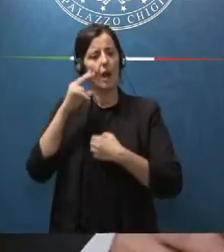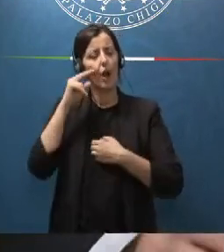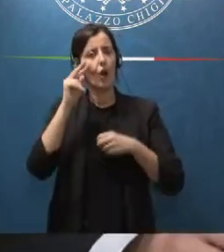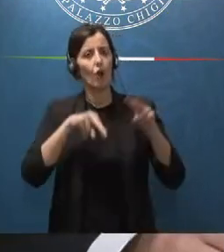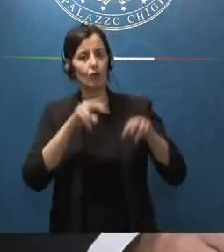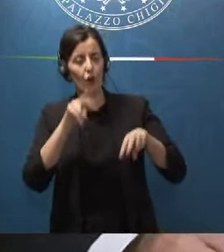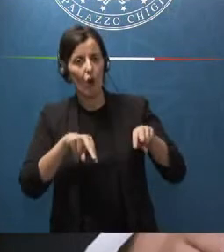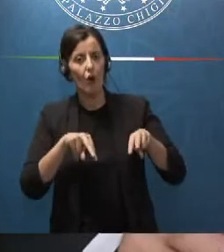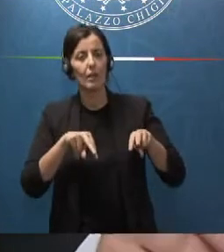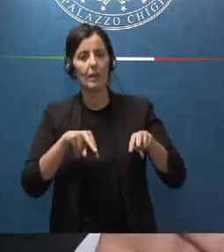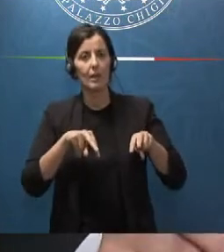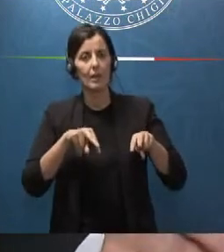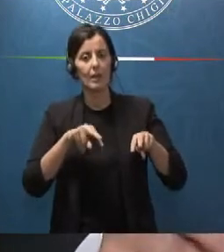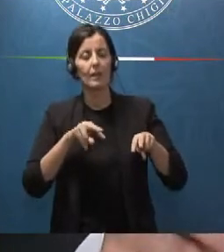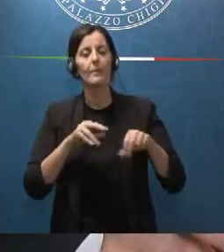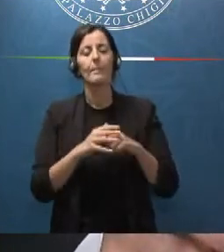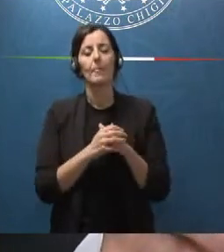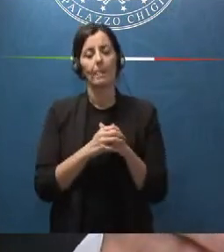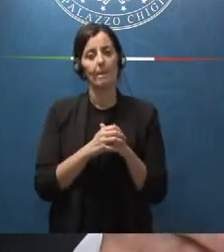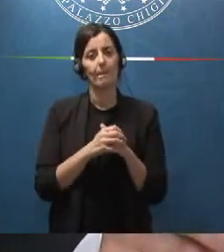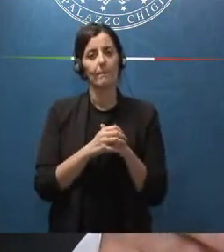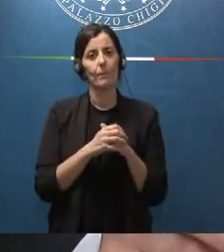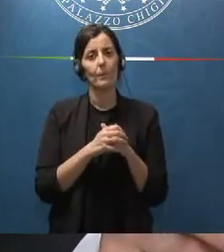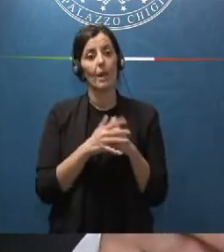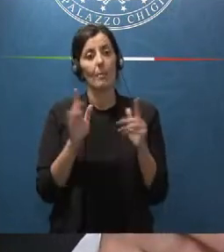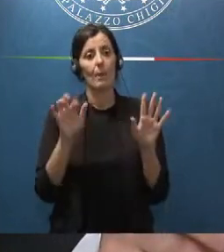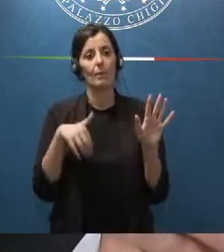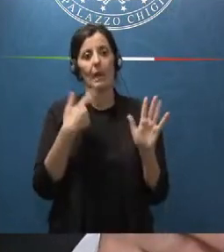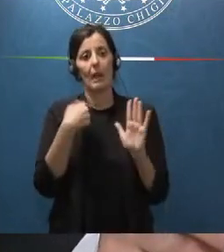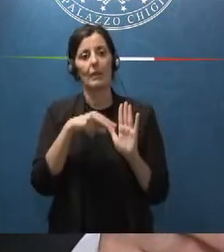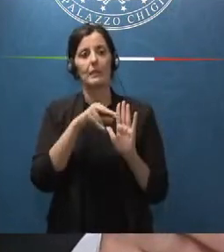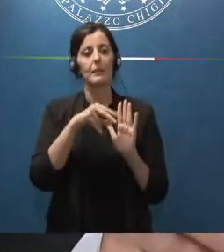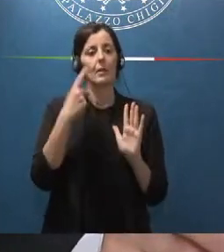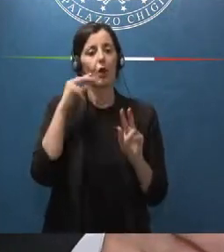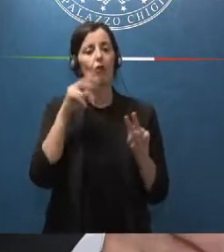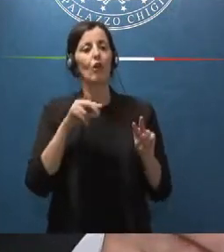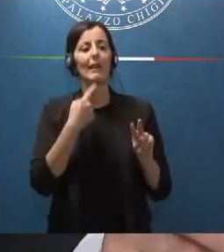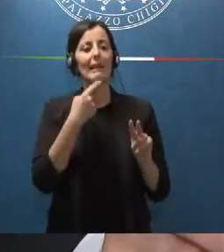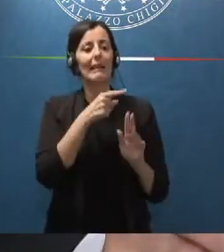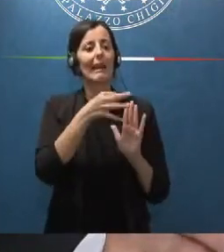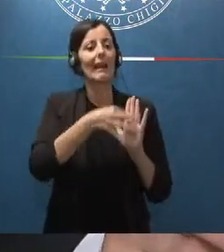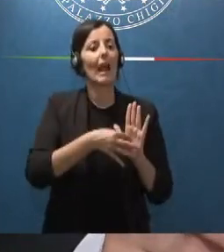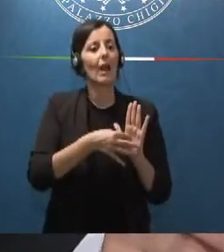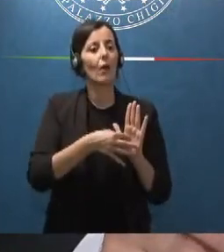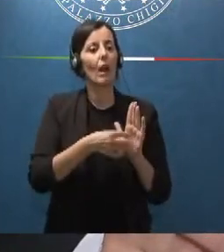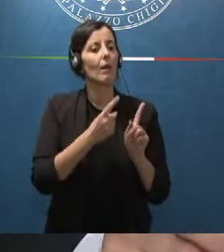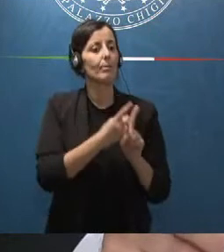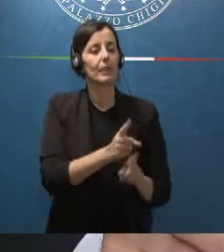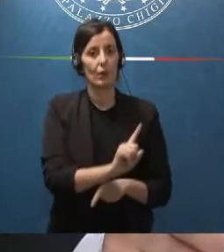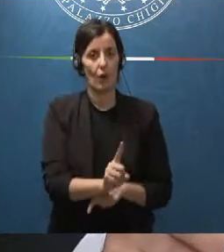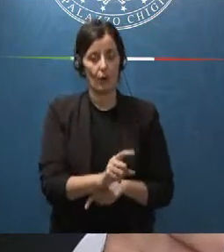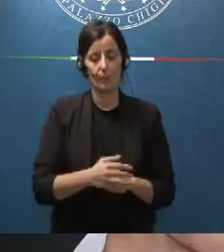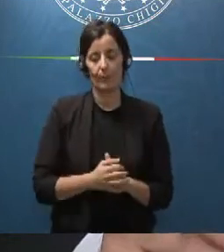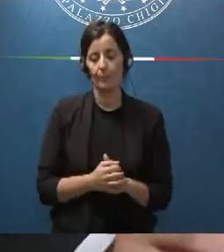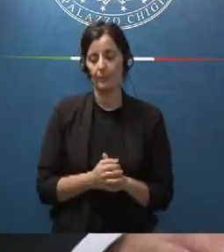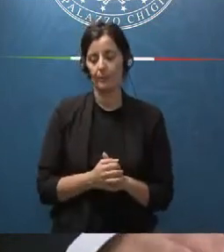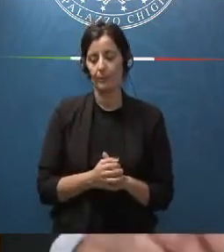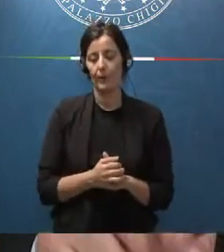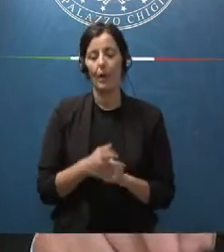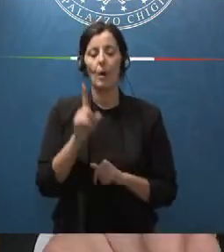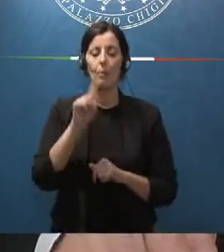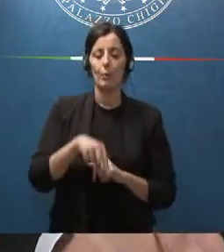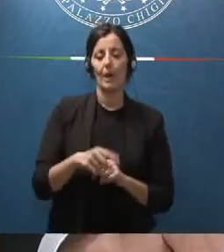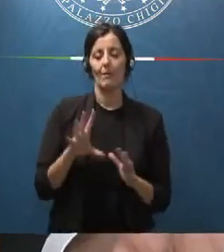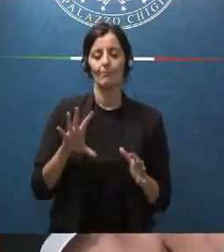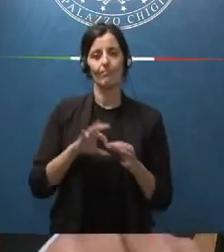quindi del perseguimento del mancato rispetto delle norme e abbiamo rafforzato anche in termini di